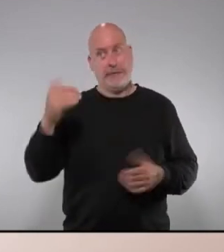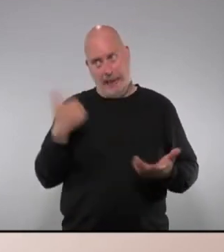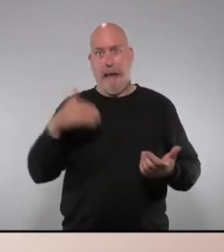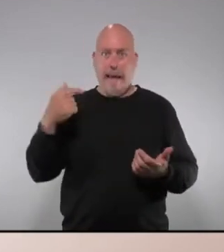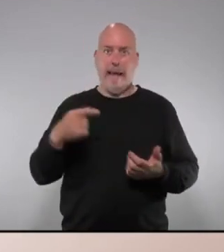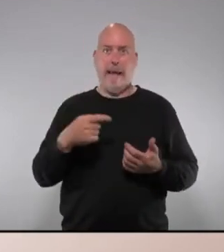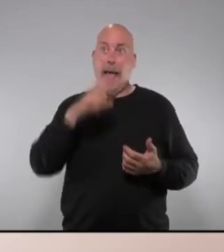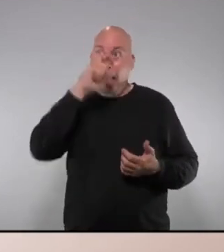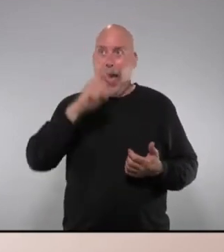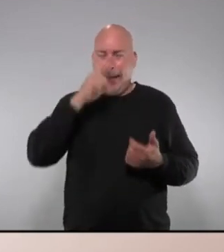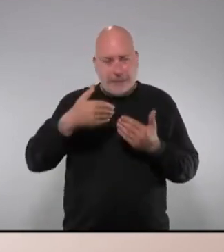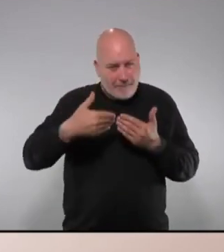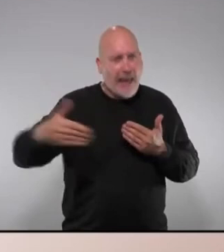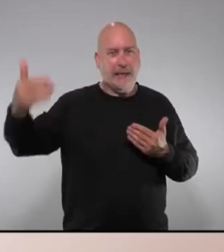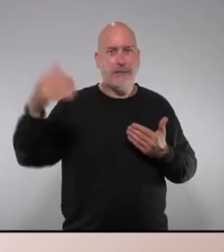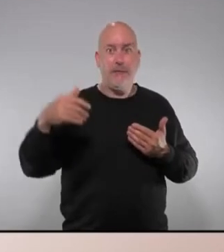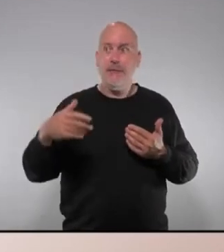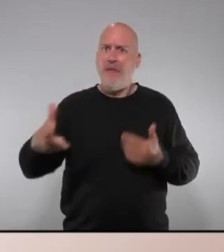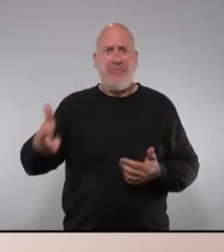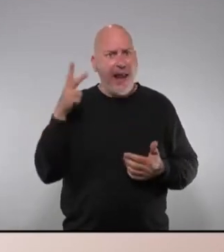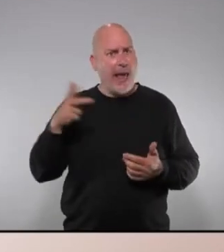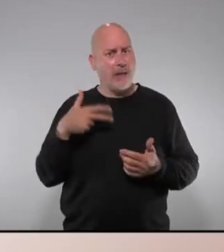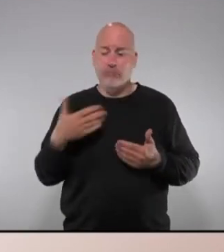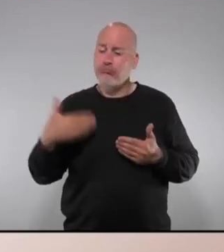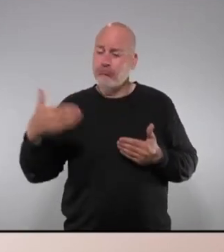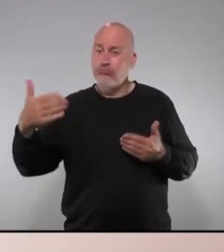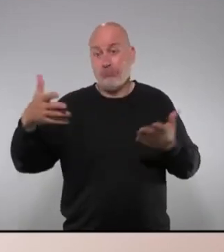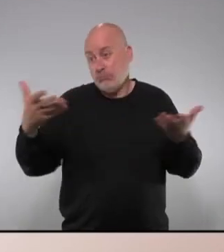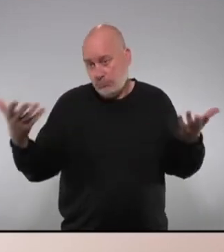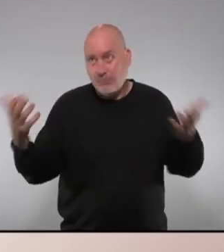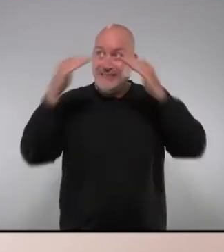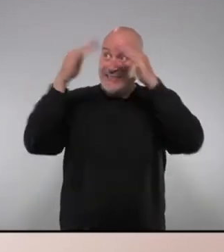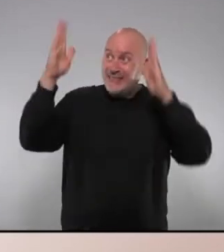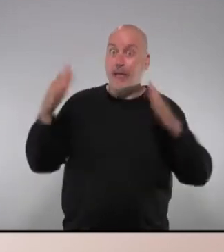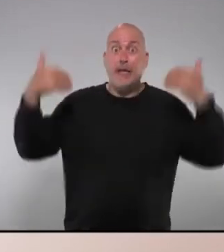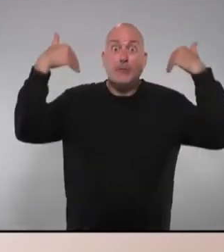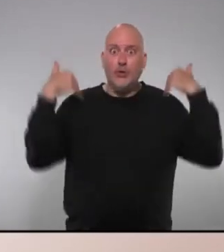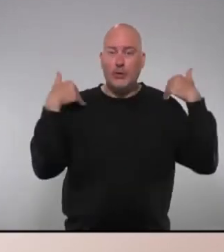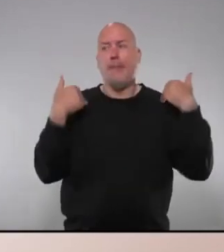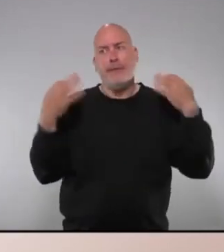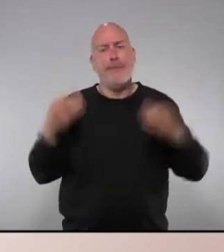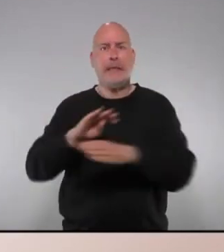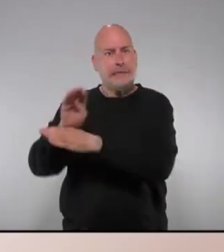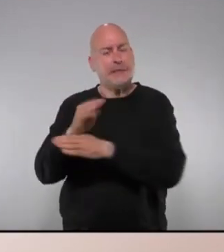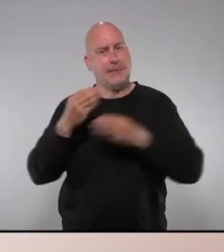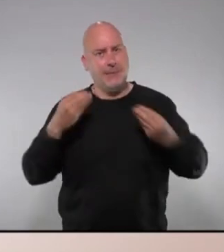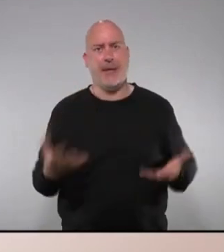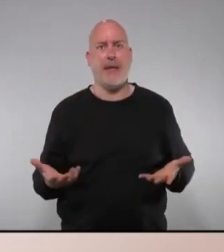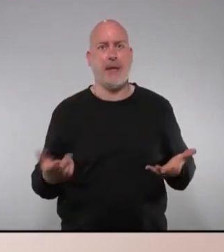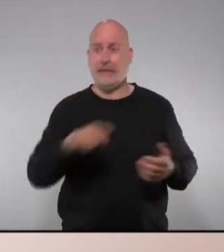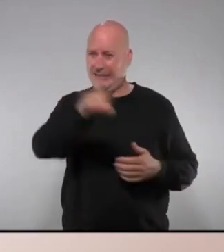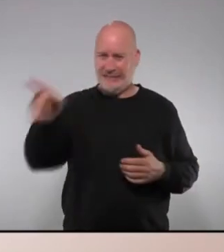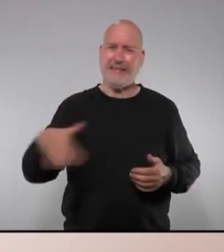i amb tot el dret a envellir dignament sobretot si estan en una institució que se'n fa responsable vostè sap que tot